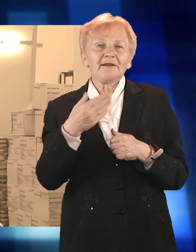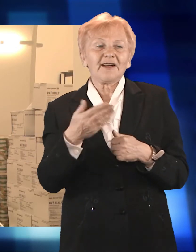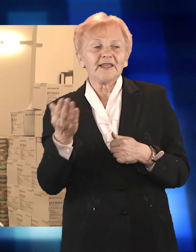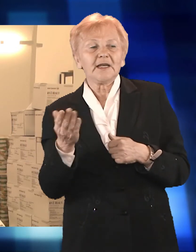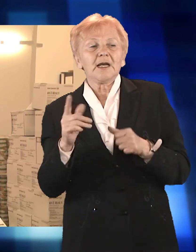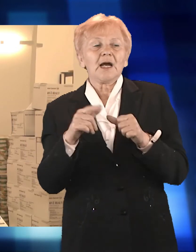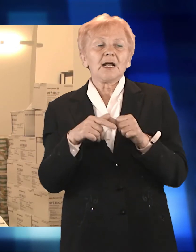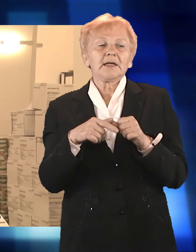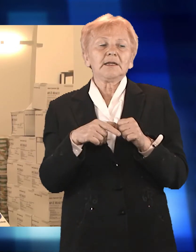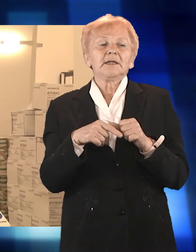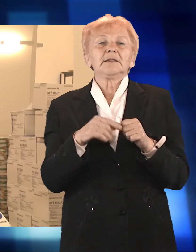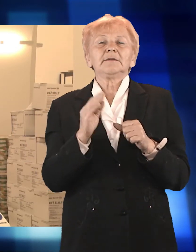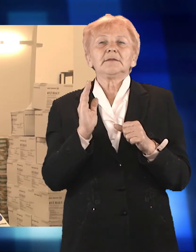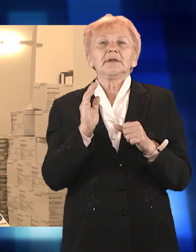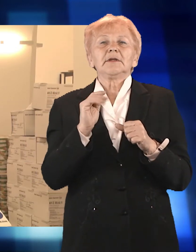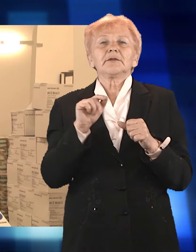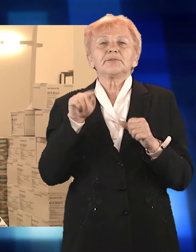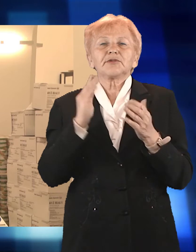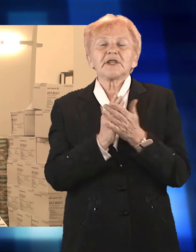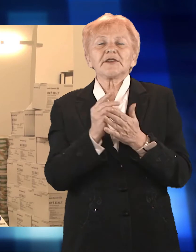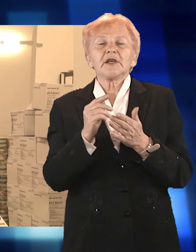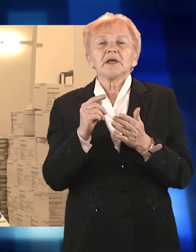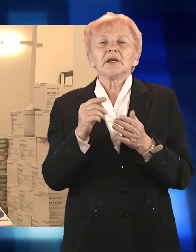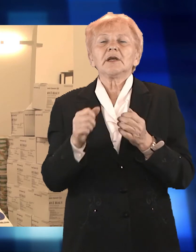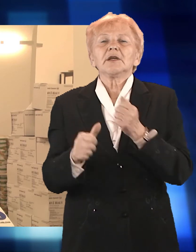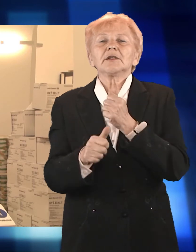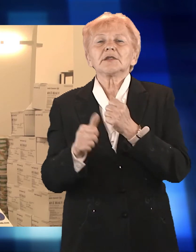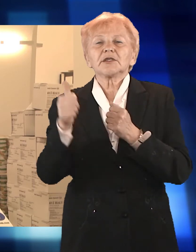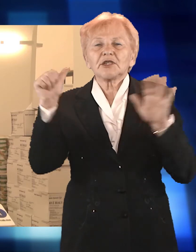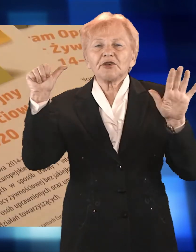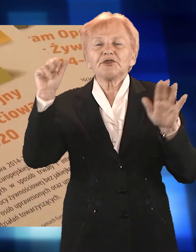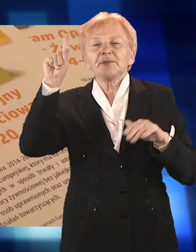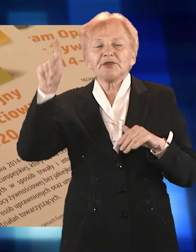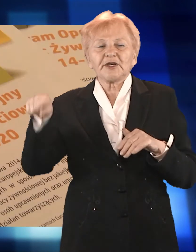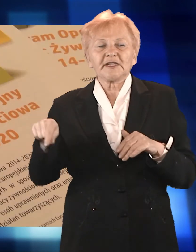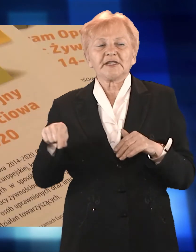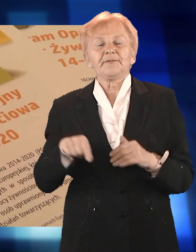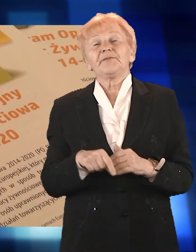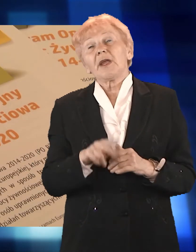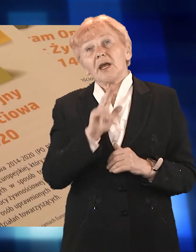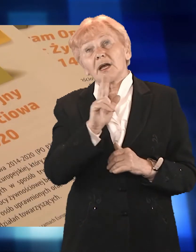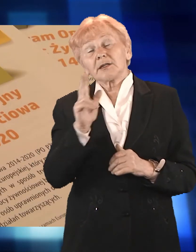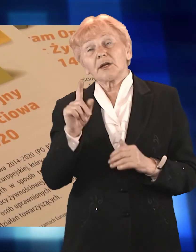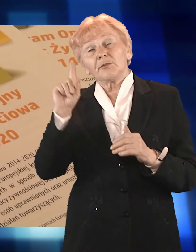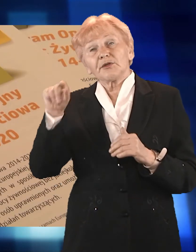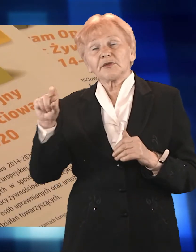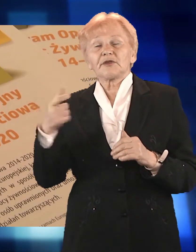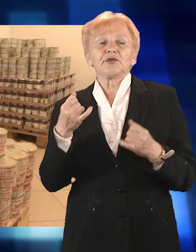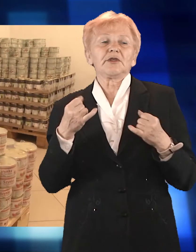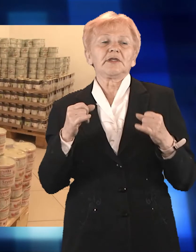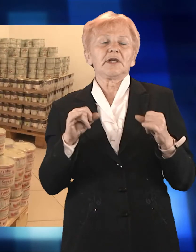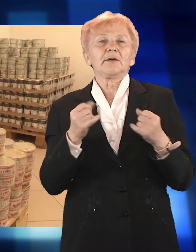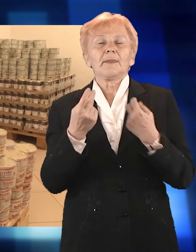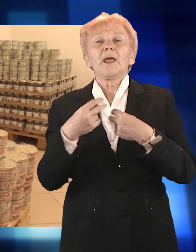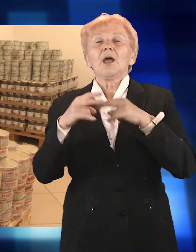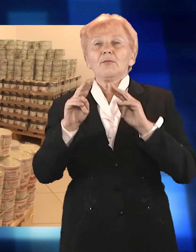w okresie półrocznym, więc co miesiąc coś będziemy starali się wydać. Powrót Raciborskiego Magazynu Żywności do Raciborza